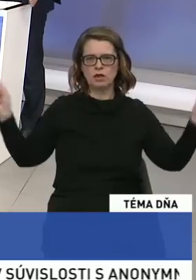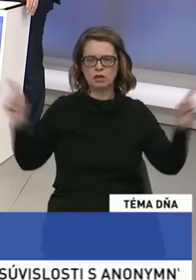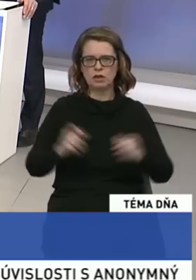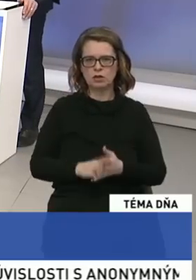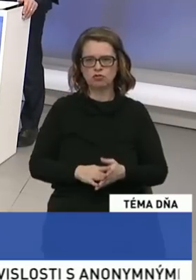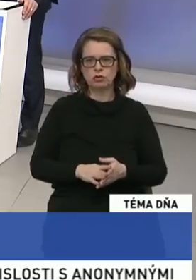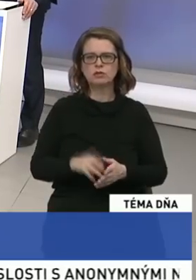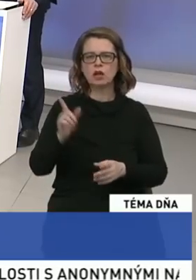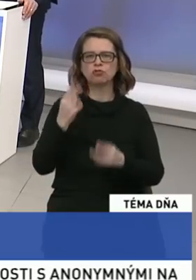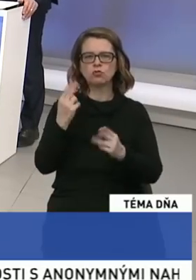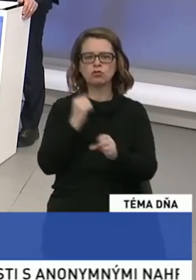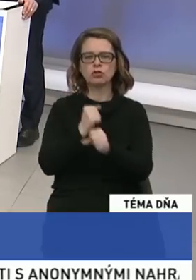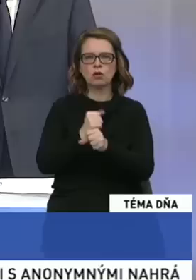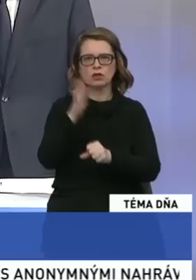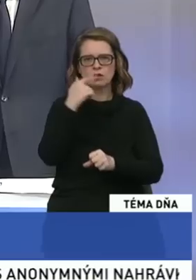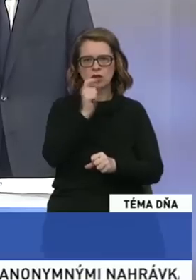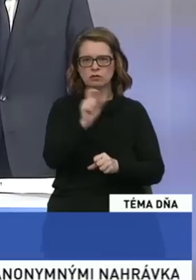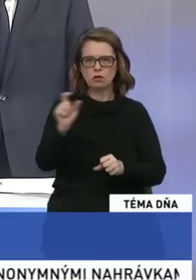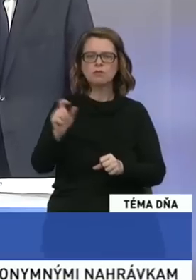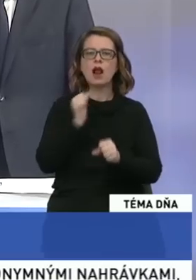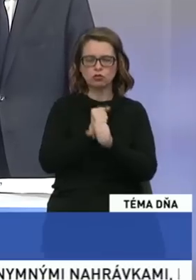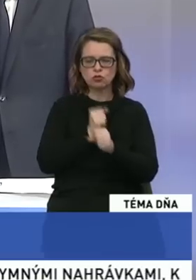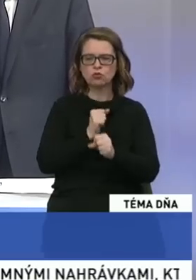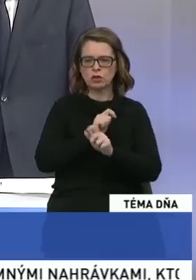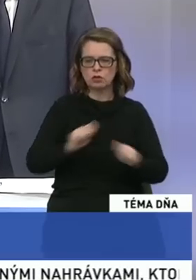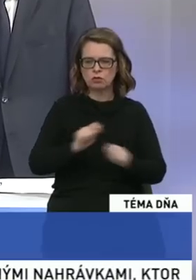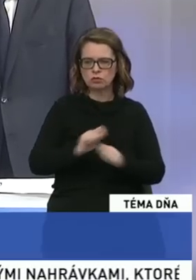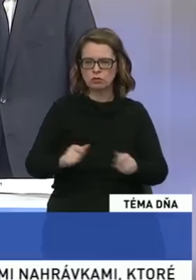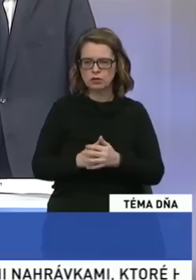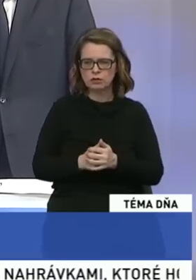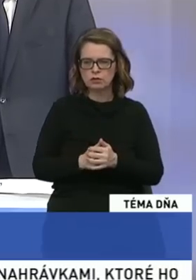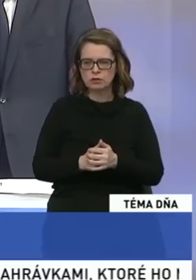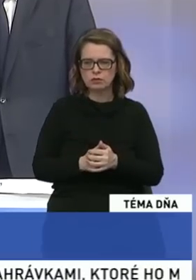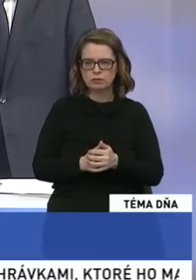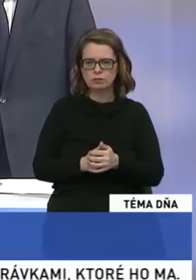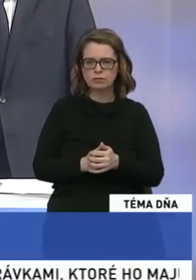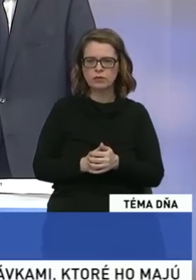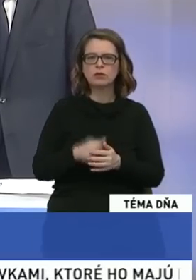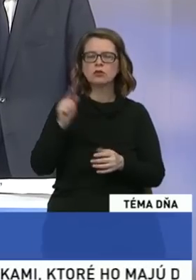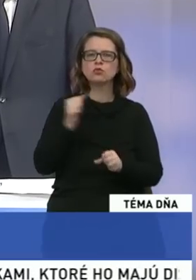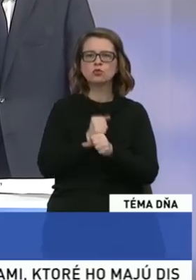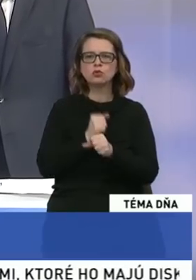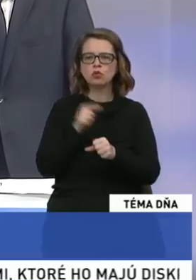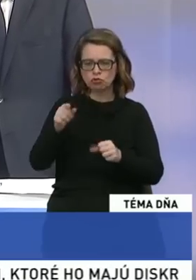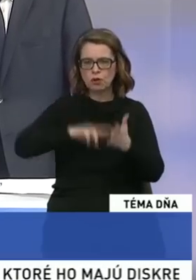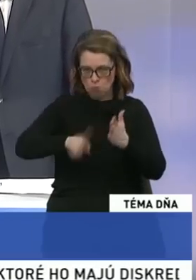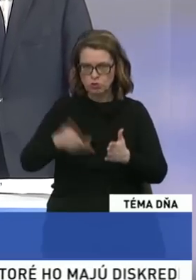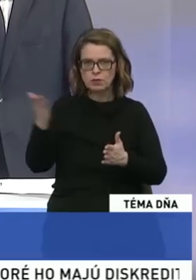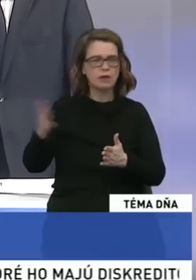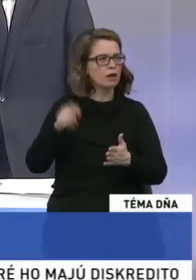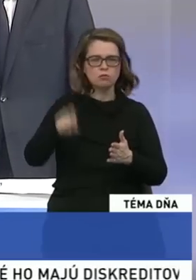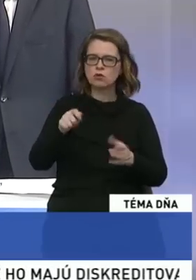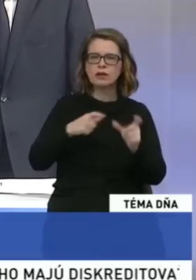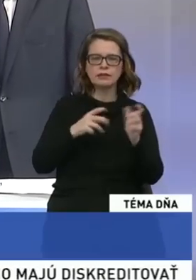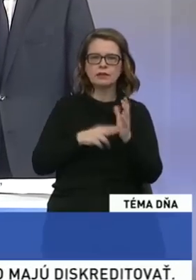Takže skutky, nie slova, skutky rozhodujú o týchto večinách. Skutok je to, že bol podpísaný istambulský dohovor. Skutok je to, že poslanci za SNS